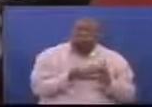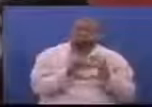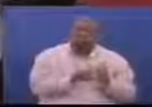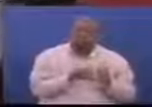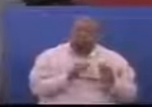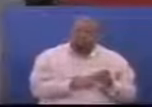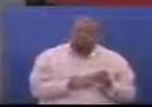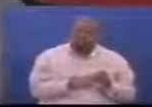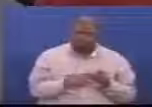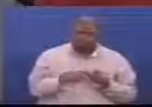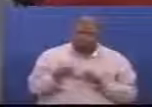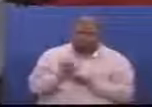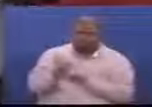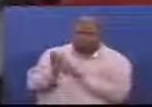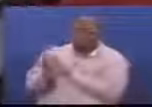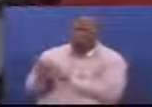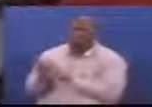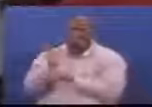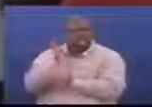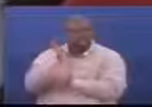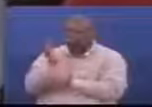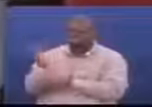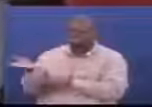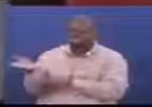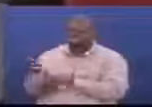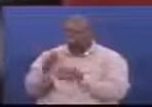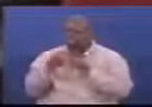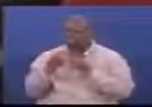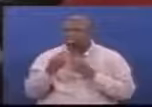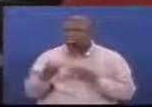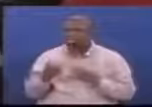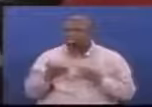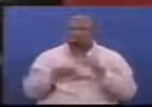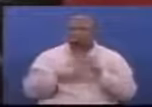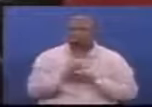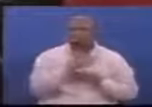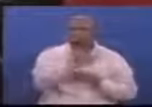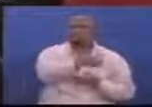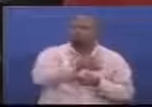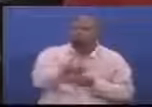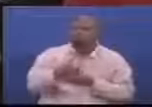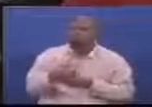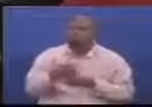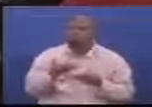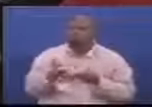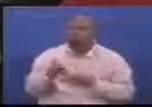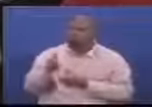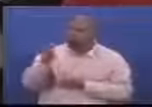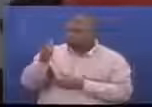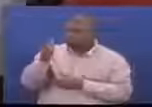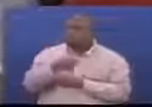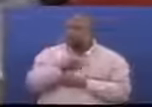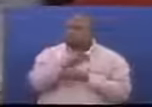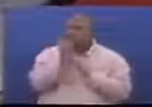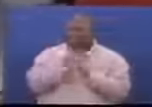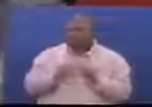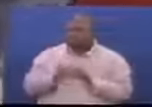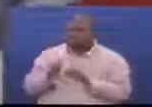kuyildi X How usikii Anasema tu kwenda ku Hawwezi kukamua maziwa ngombe usiemlisha